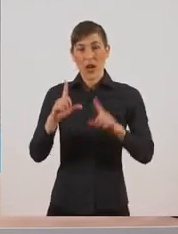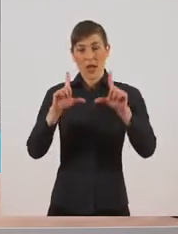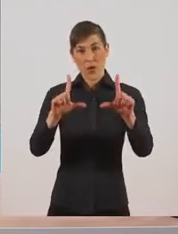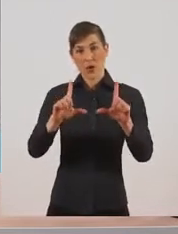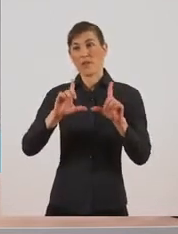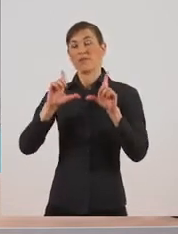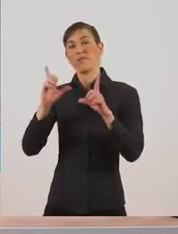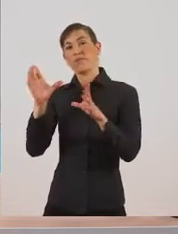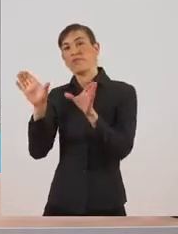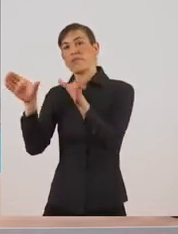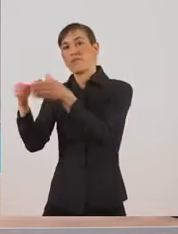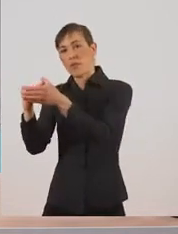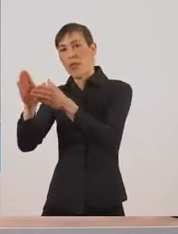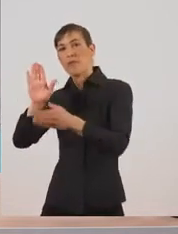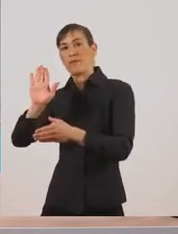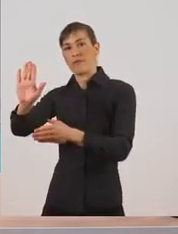Το δείχνει και η εικόνα μας.